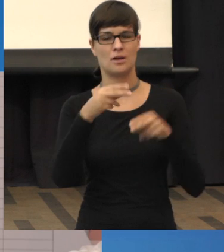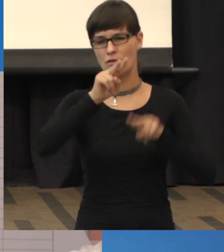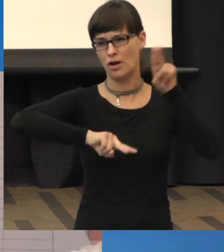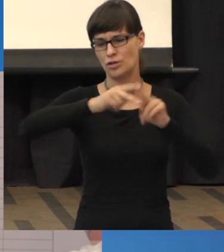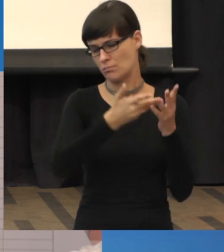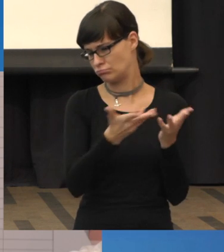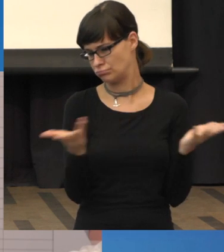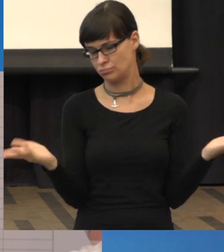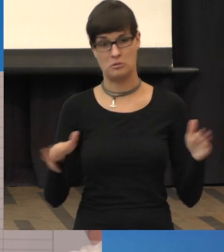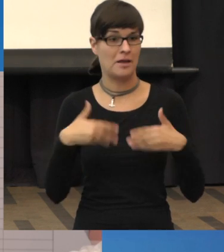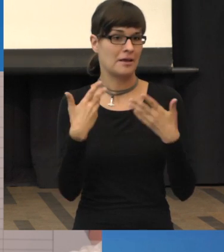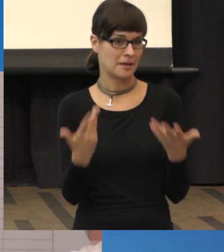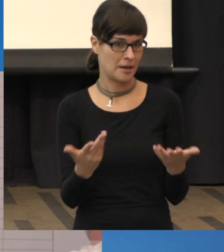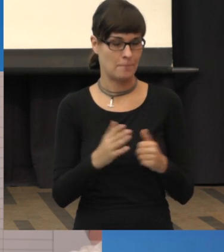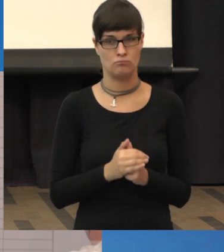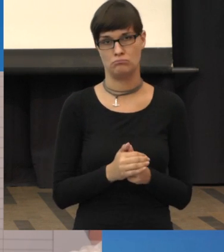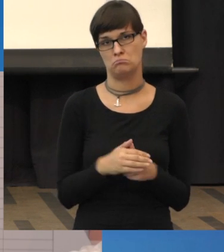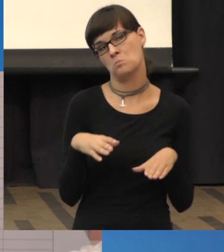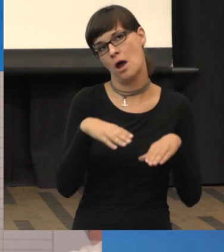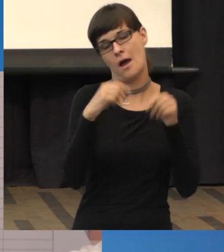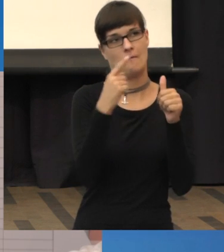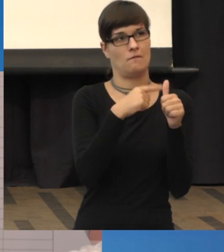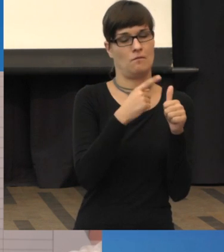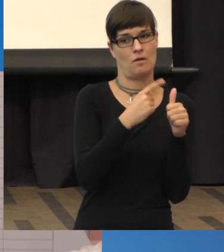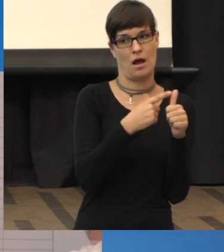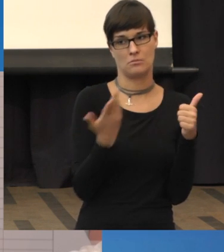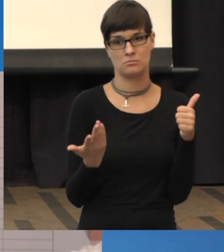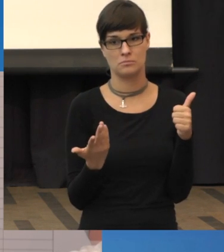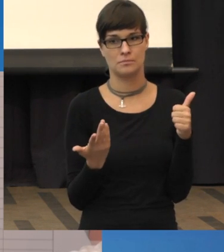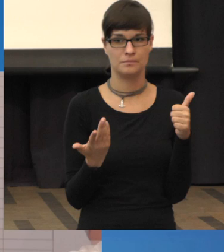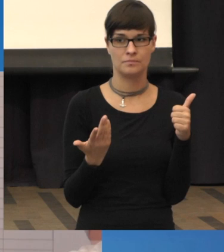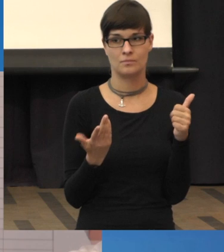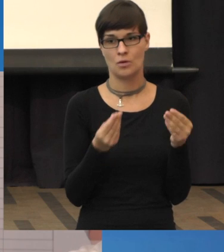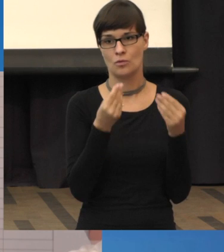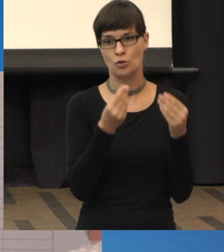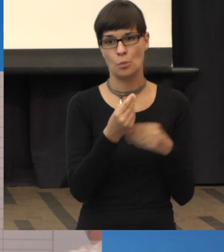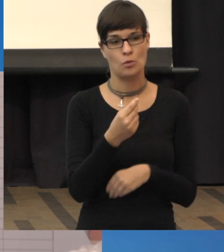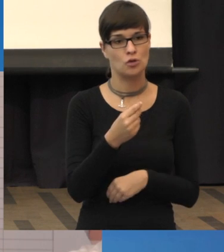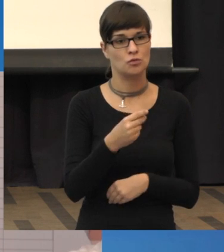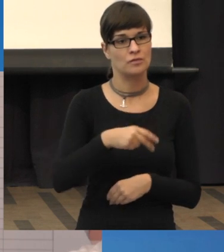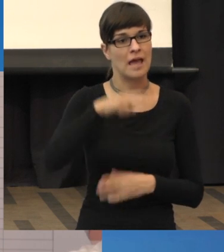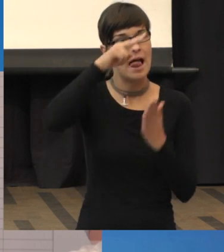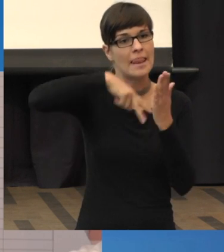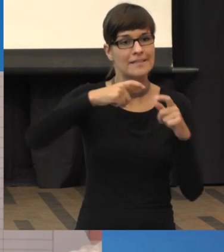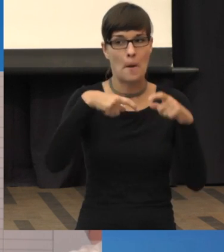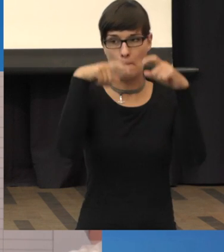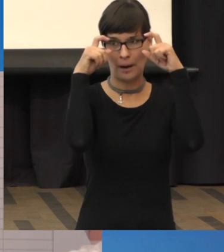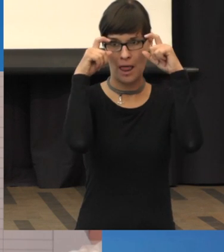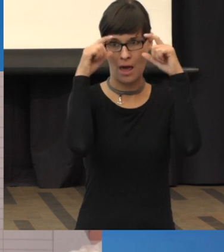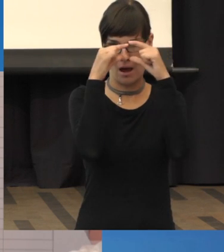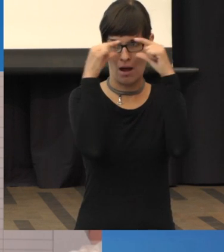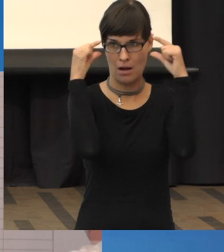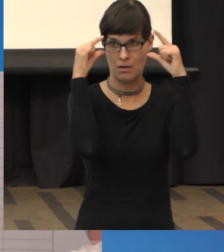die wir vorstellen können. Das geht von der, ich sage mal, klassischen Lesebrille, die oft von